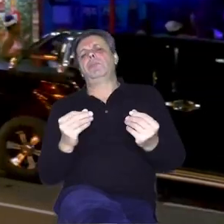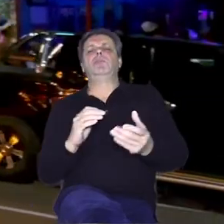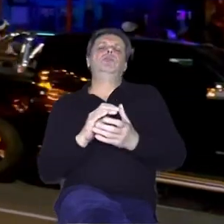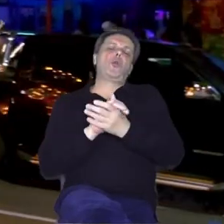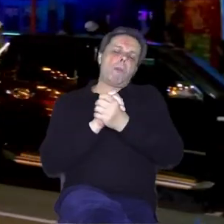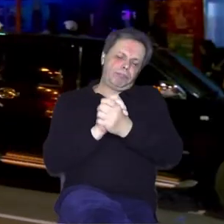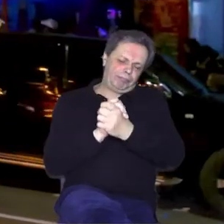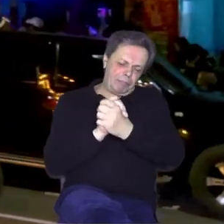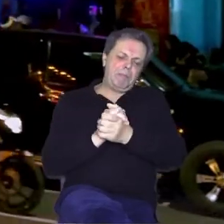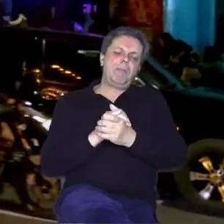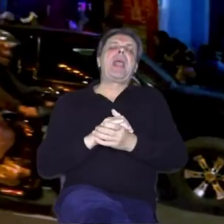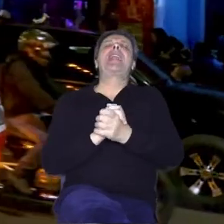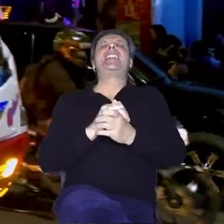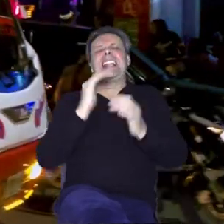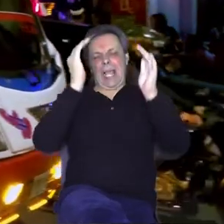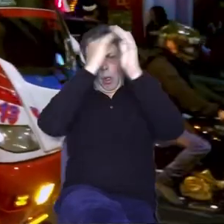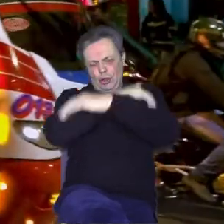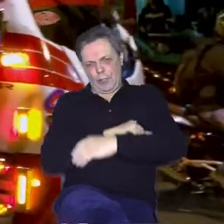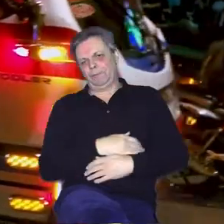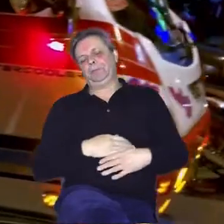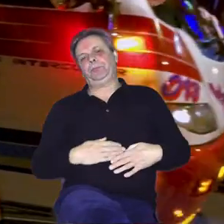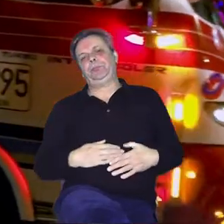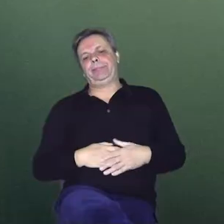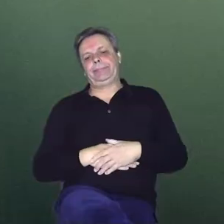prijateljice noći. Eto, za svakoga ponešto.